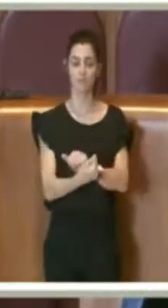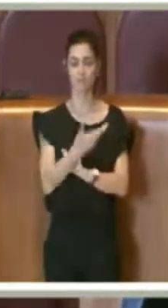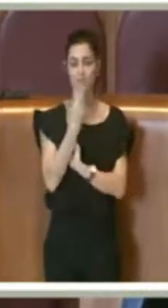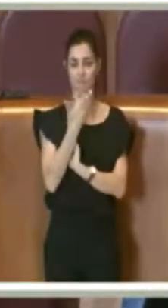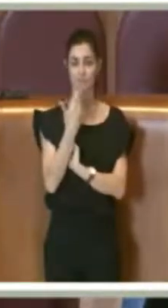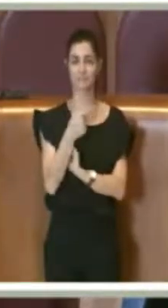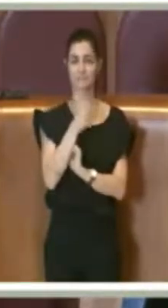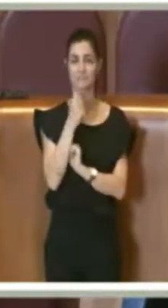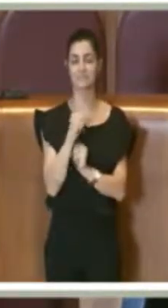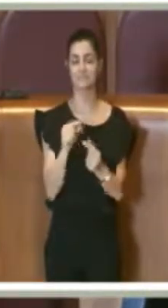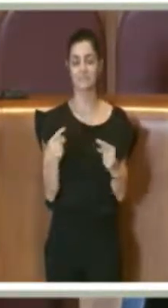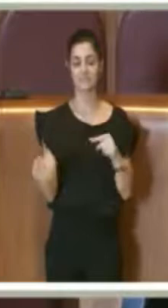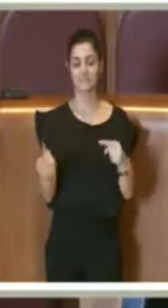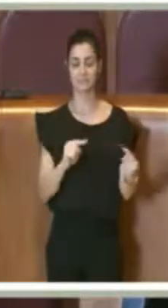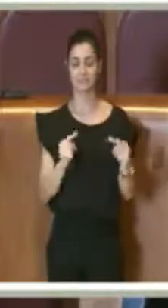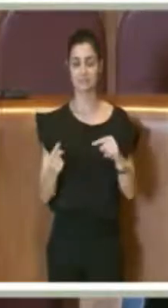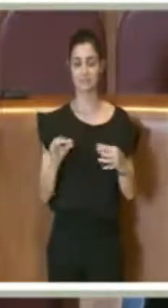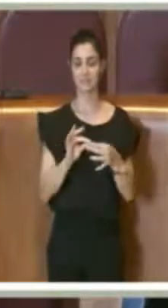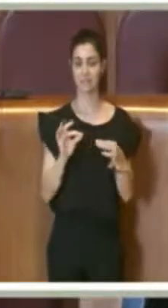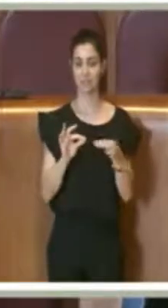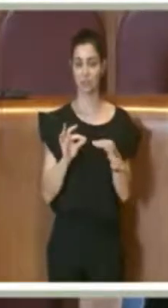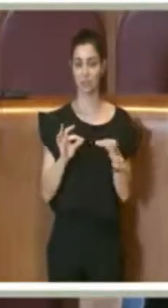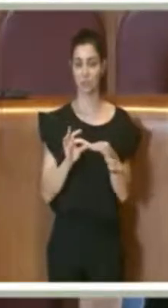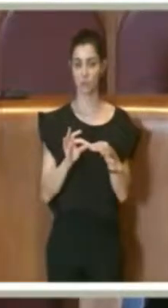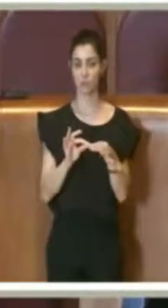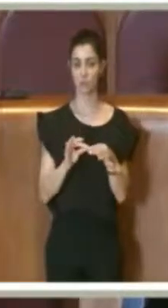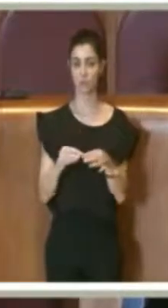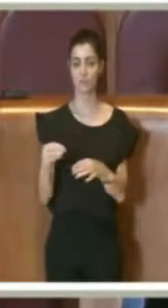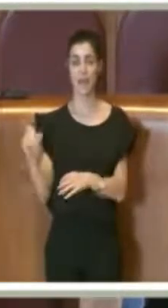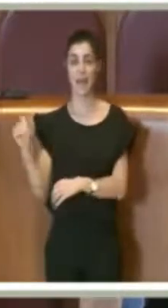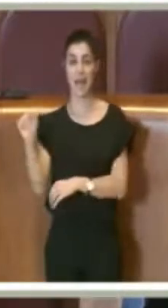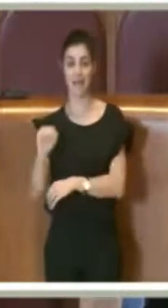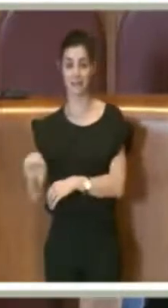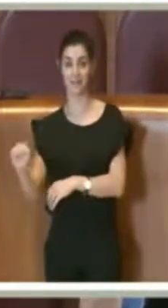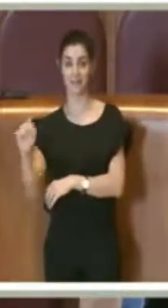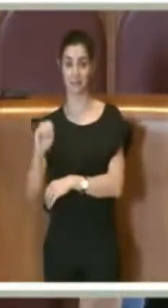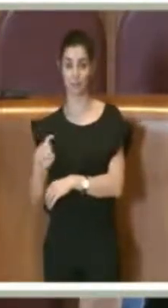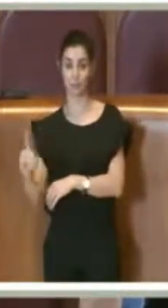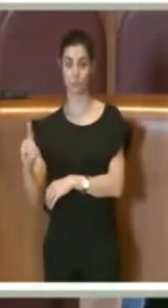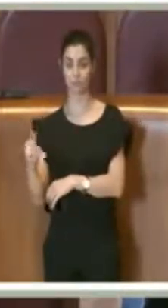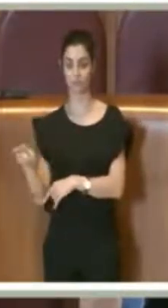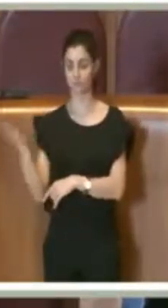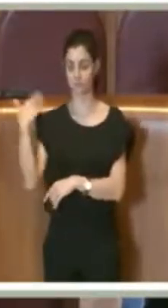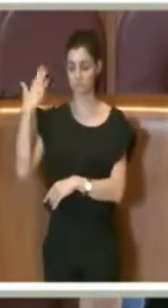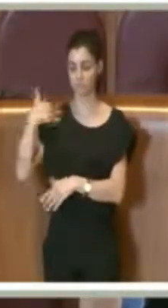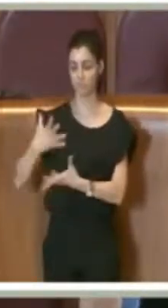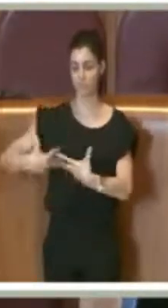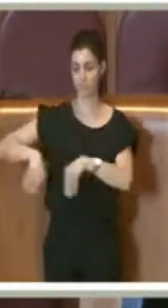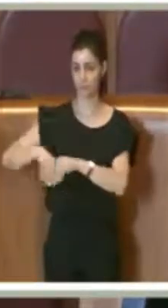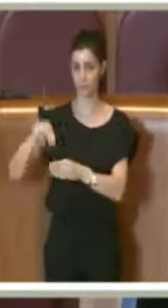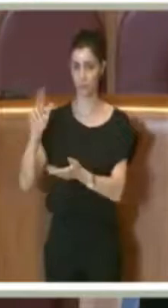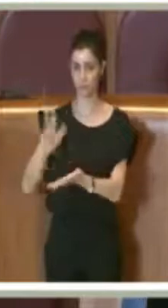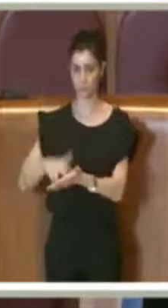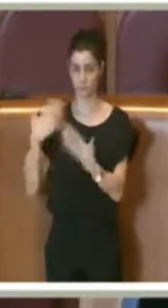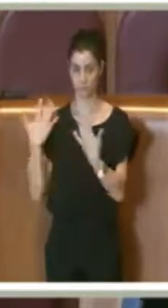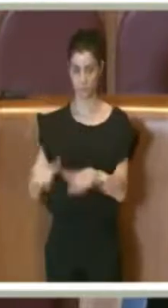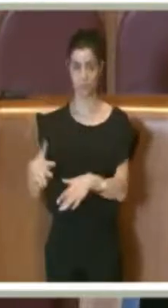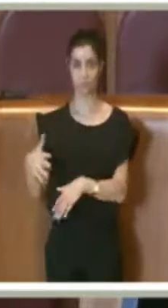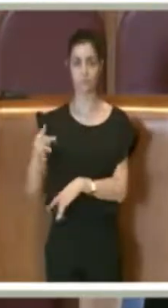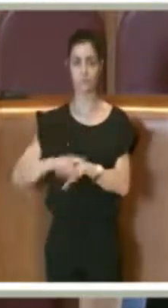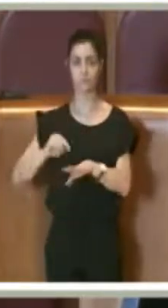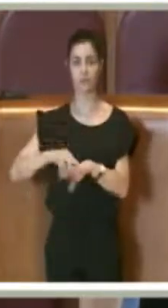dialogare con questo cosiddetto addendum votato dall'aggiunta capitolina nel settembre 2020.